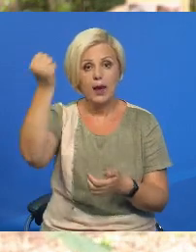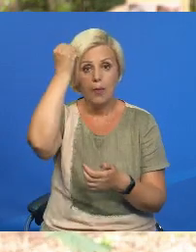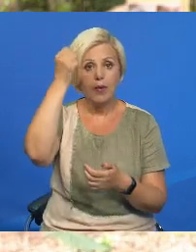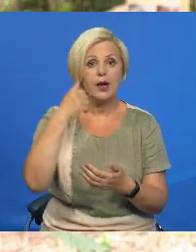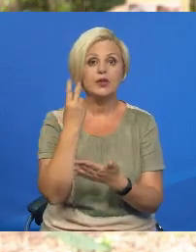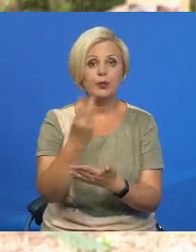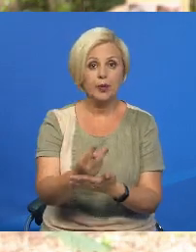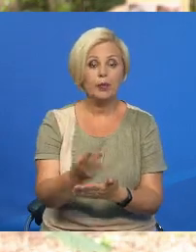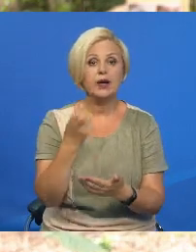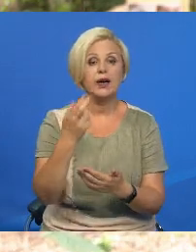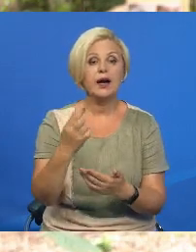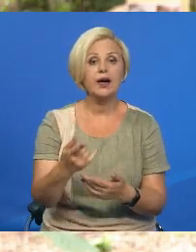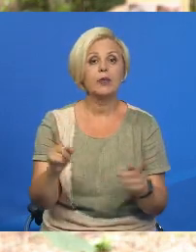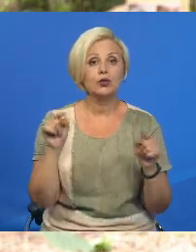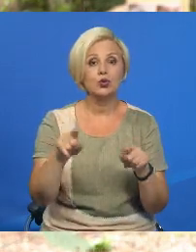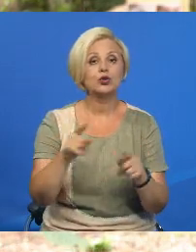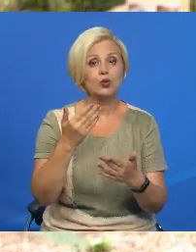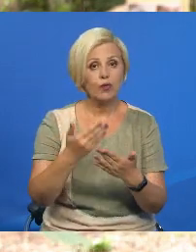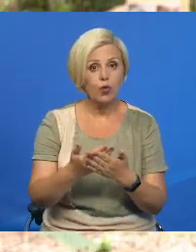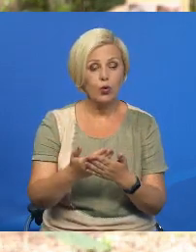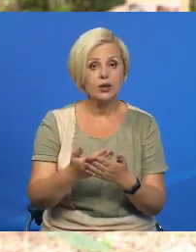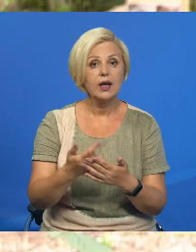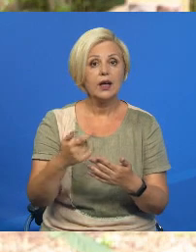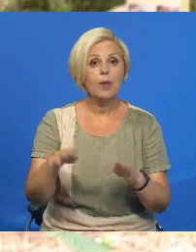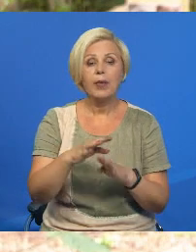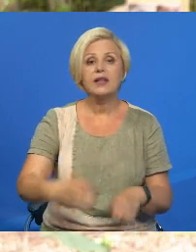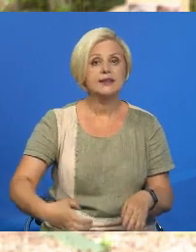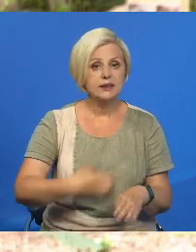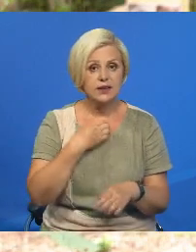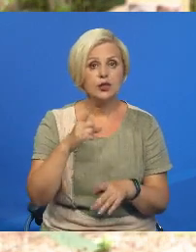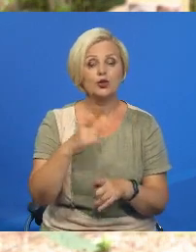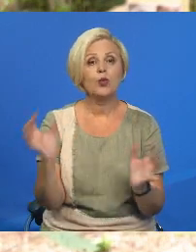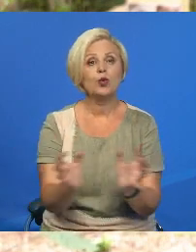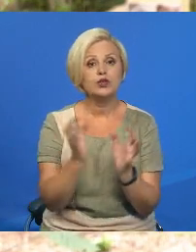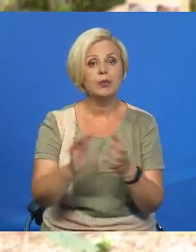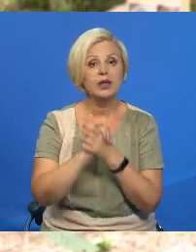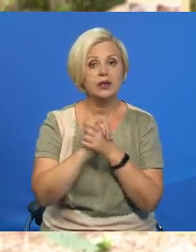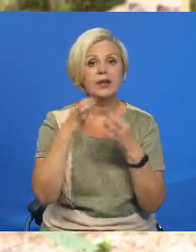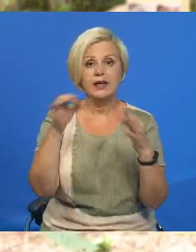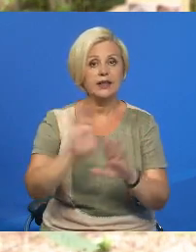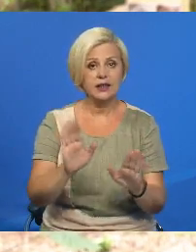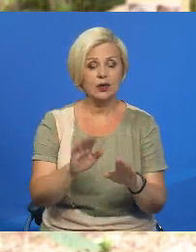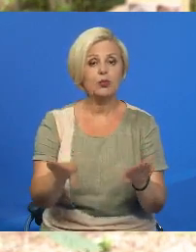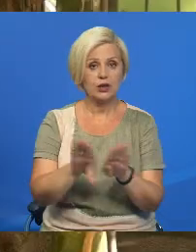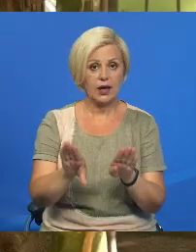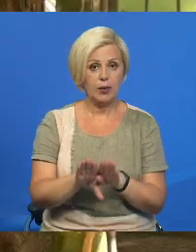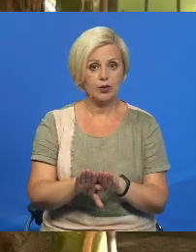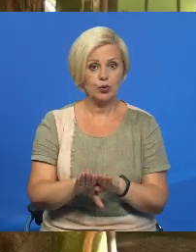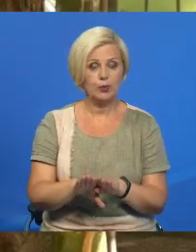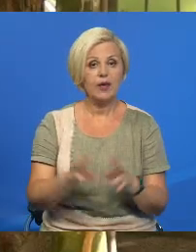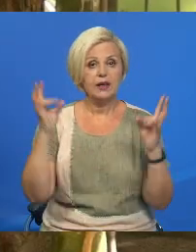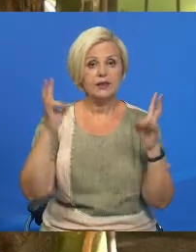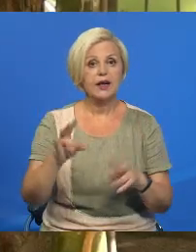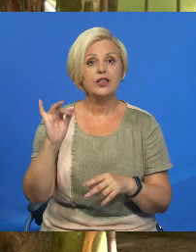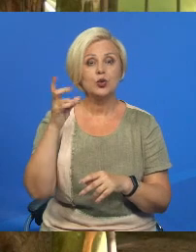показываем, как бы то, что вот оно настолько было страшно, чтобы люди берегли мир и не допускали подобного, что было. Троеды